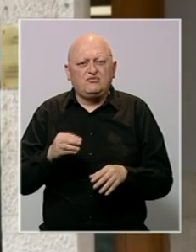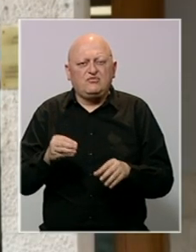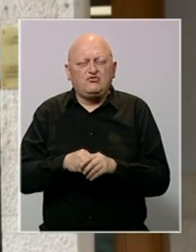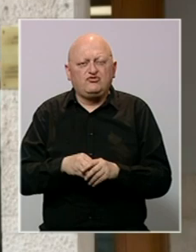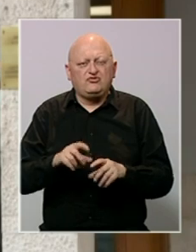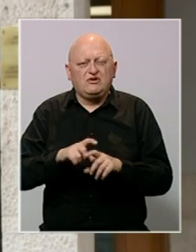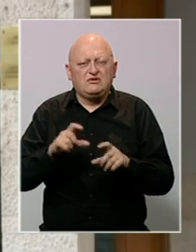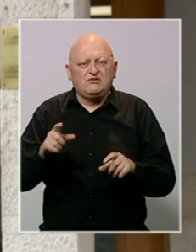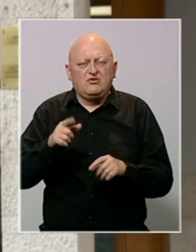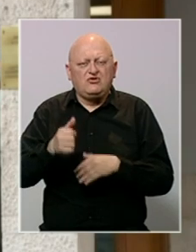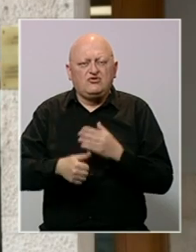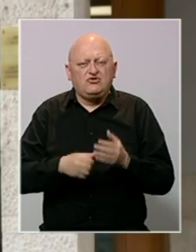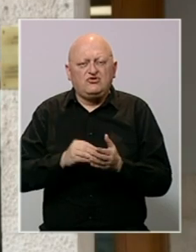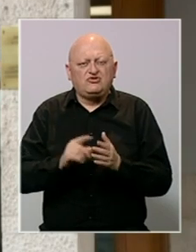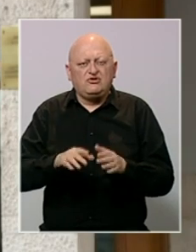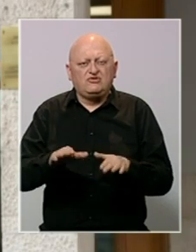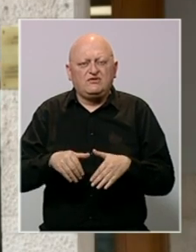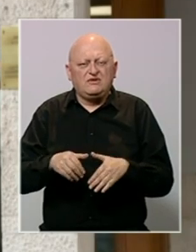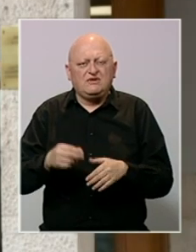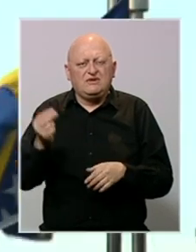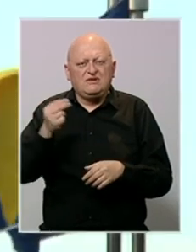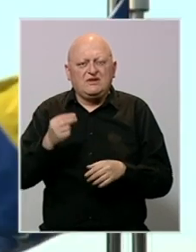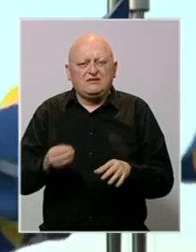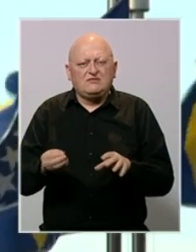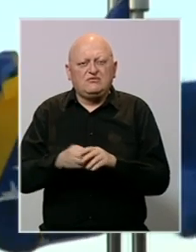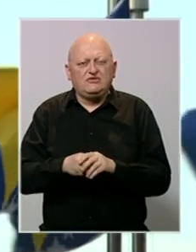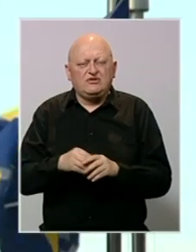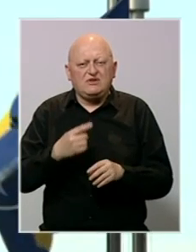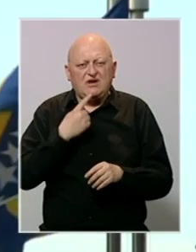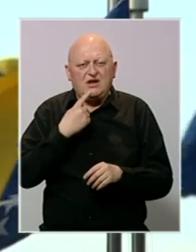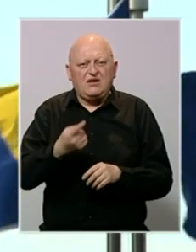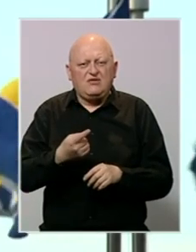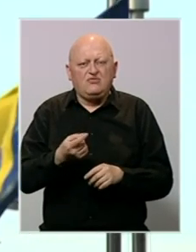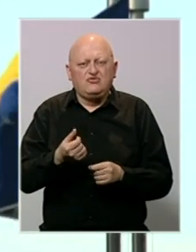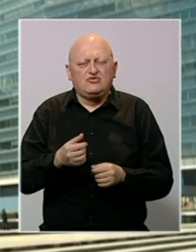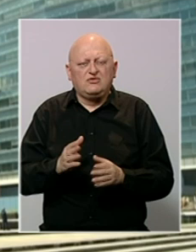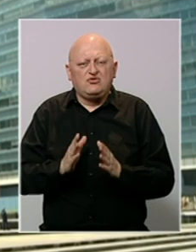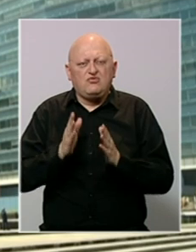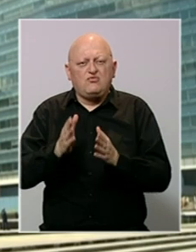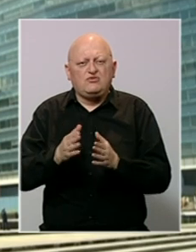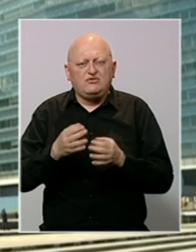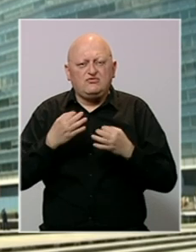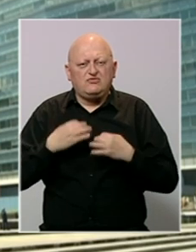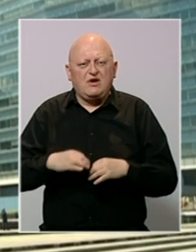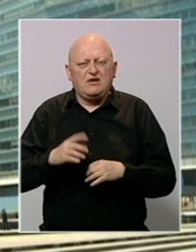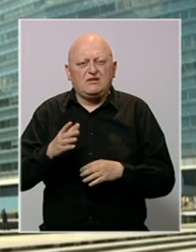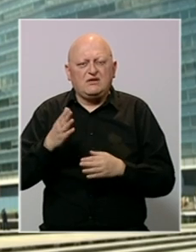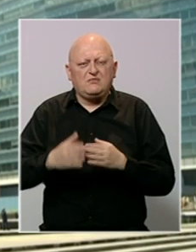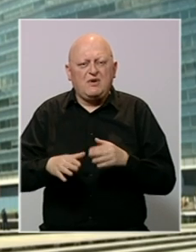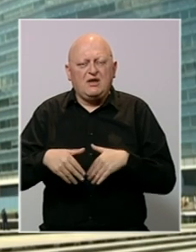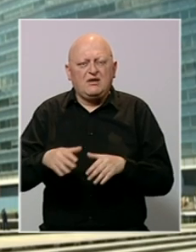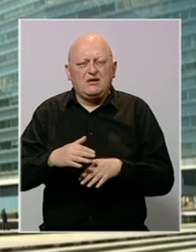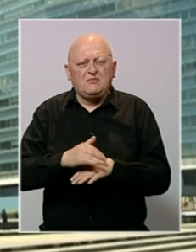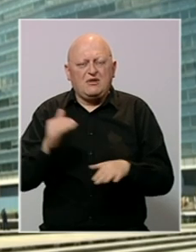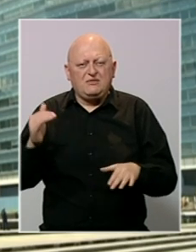što budžet institucija za ovu godinu još nije usvojen. Nacret budžeta će, tvrdi, uskoro biti upućen predsjedništvu, a do kraja